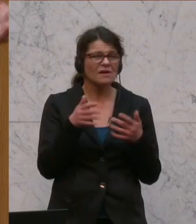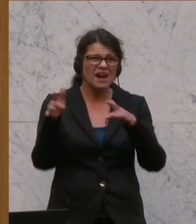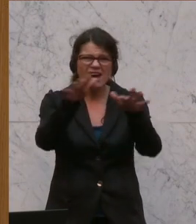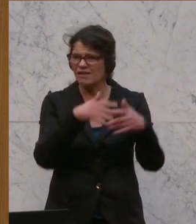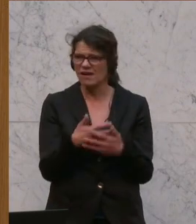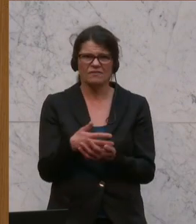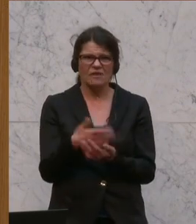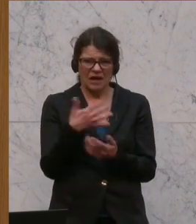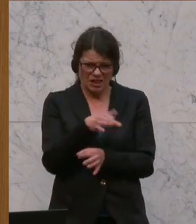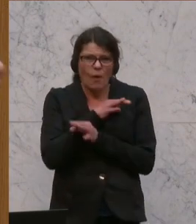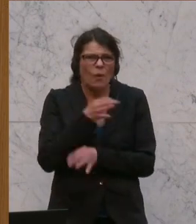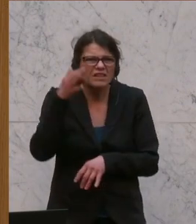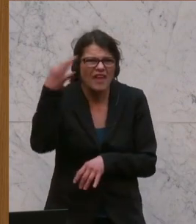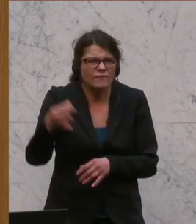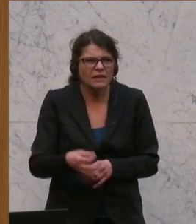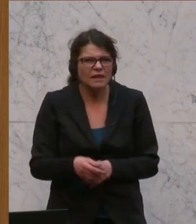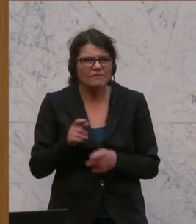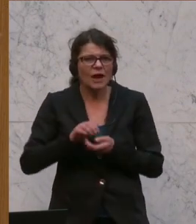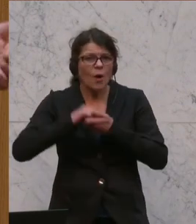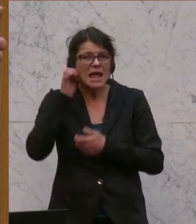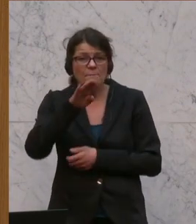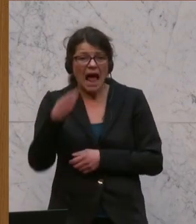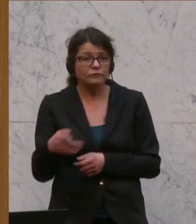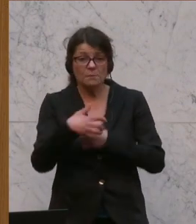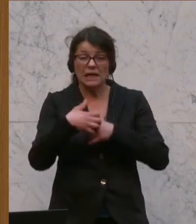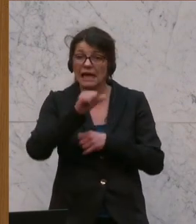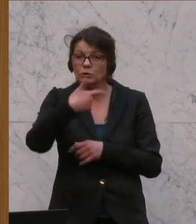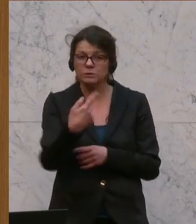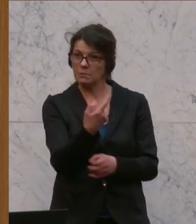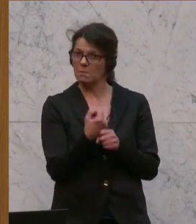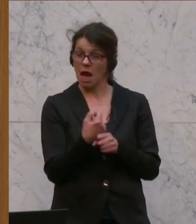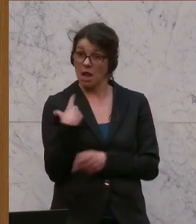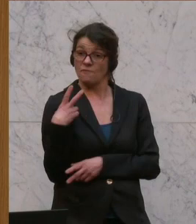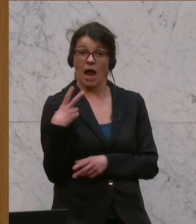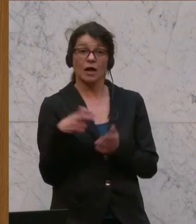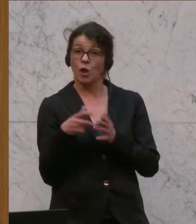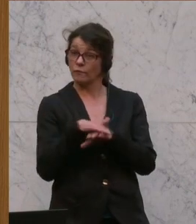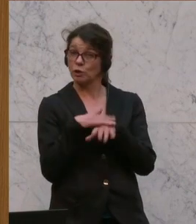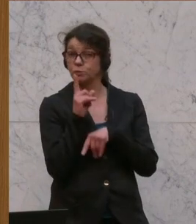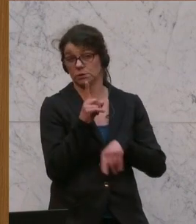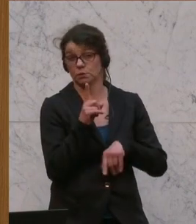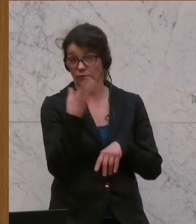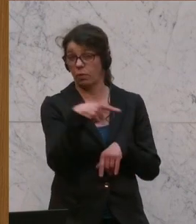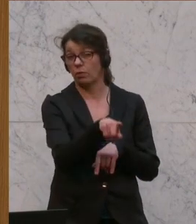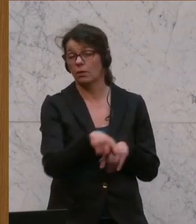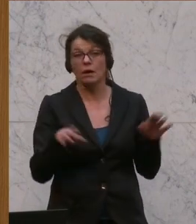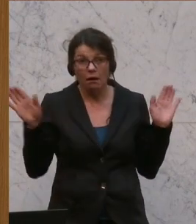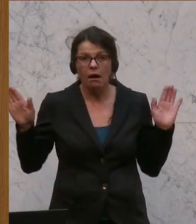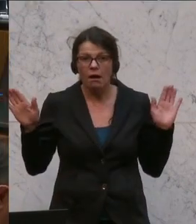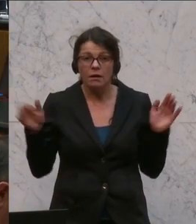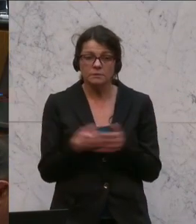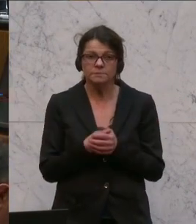irgendwelche Toten erfinden, so wie es die Kollegin Belakowitsch im März 2021 gemacht hat. Wir warten übrigens immer noch auf die Entschuldigung von Ihnen. Sie